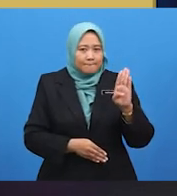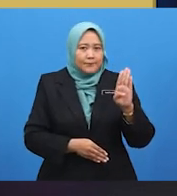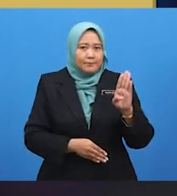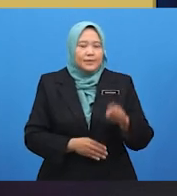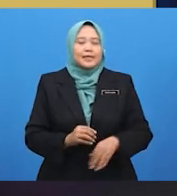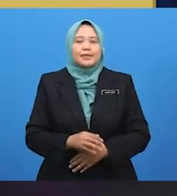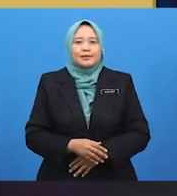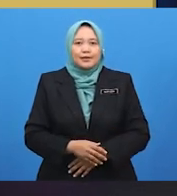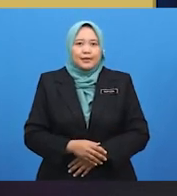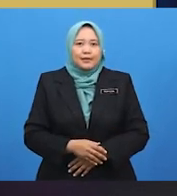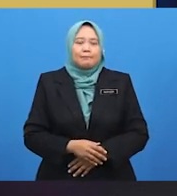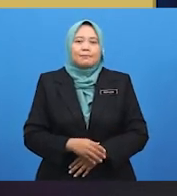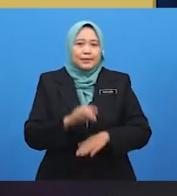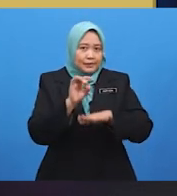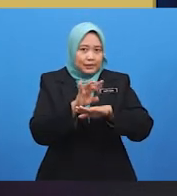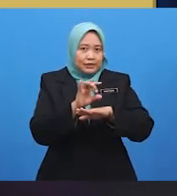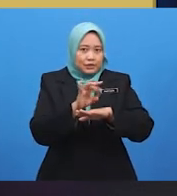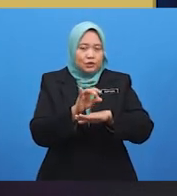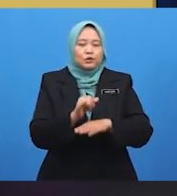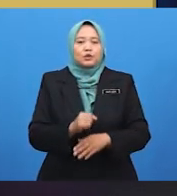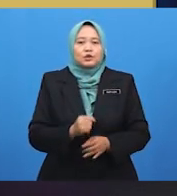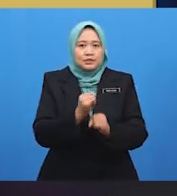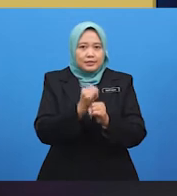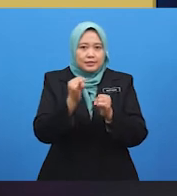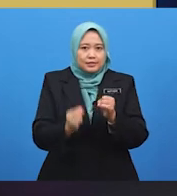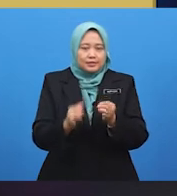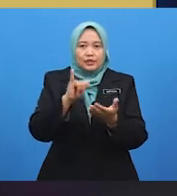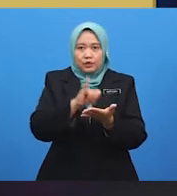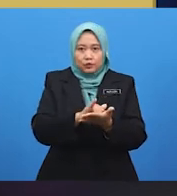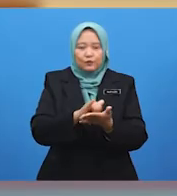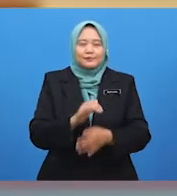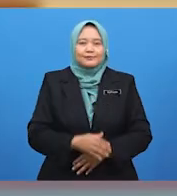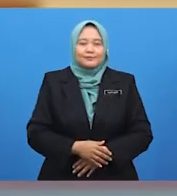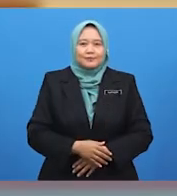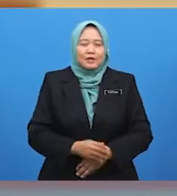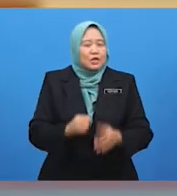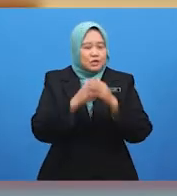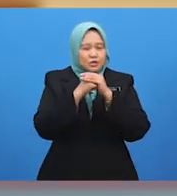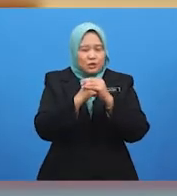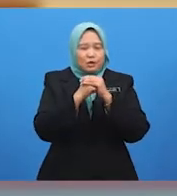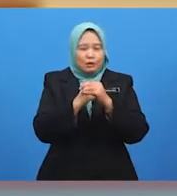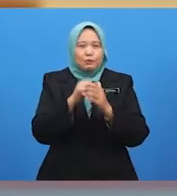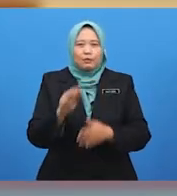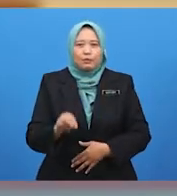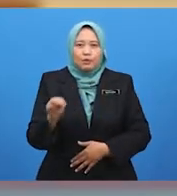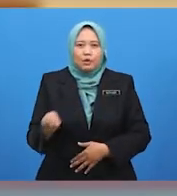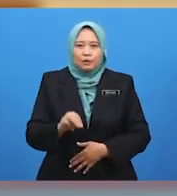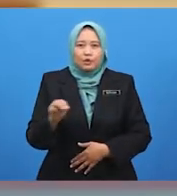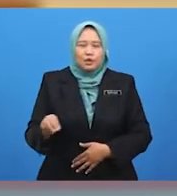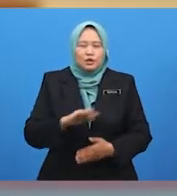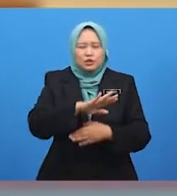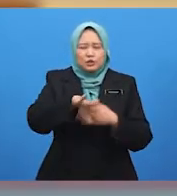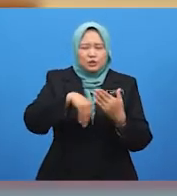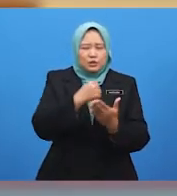adalah B. Menegur jiran tersebut. Syabas murid-murid. Semua